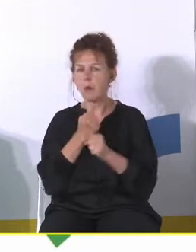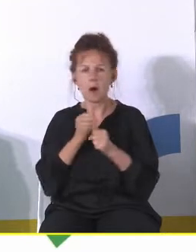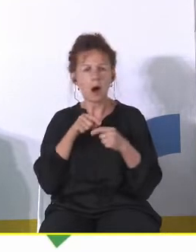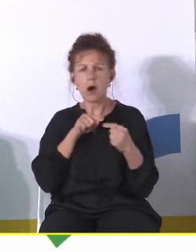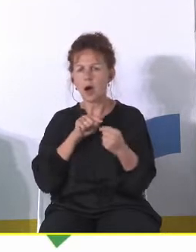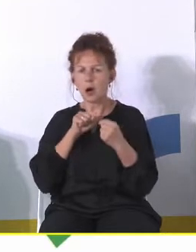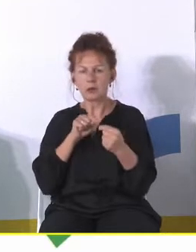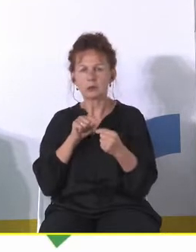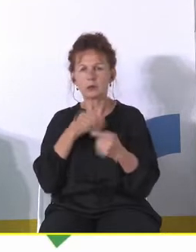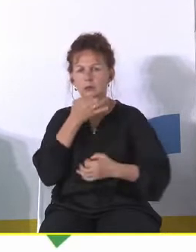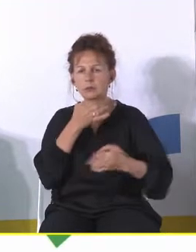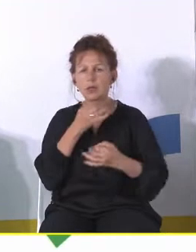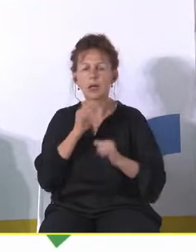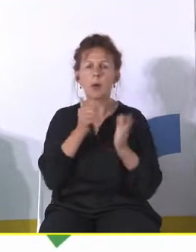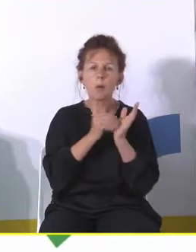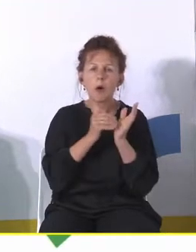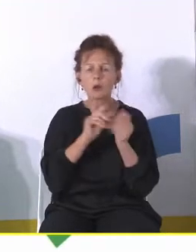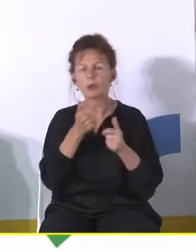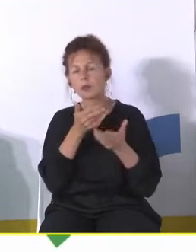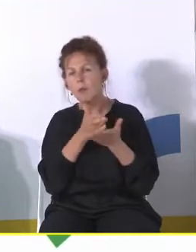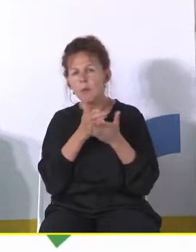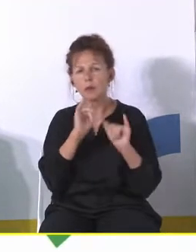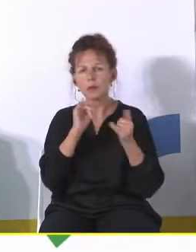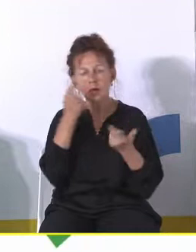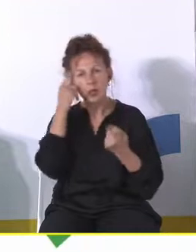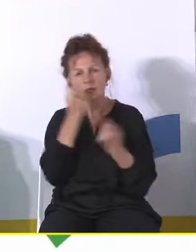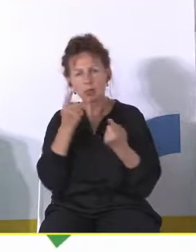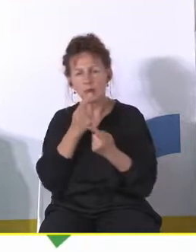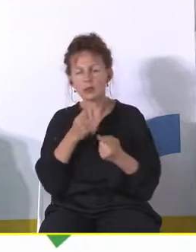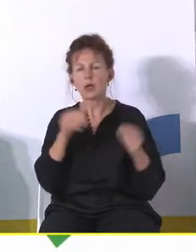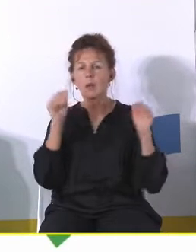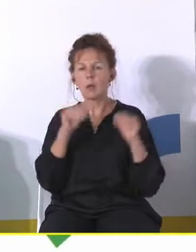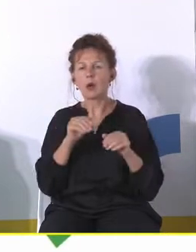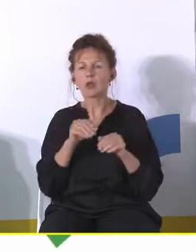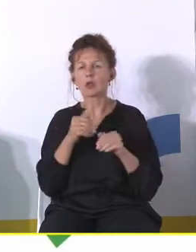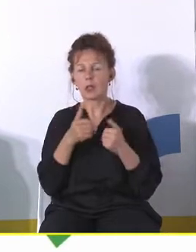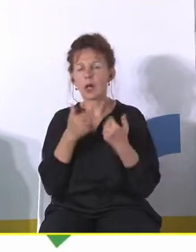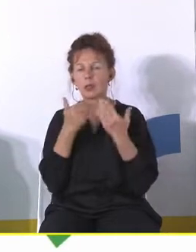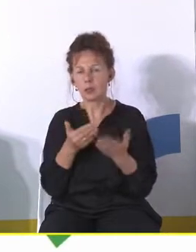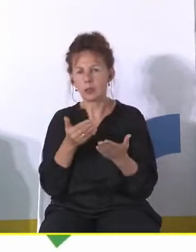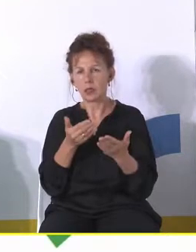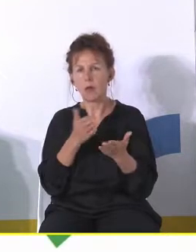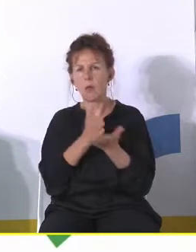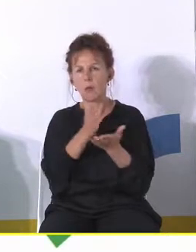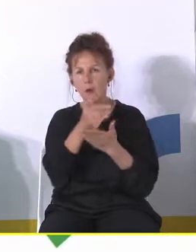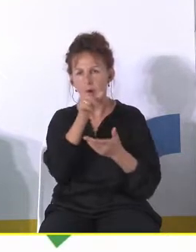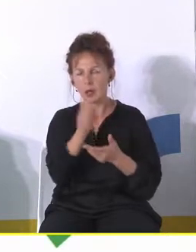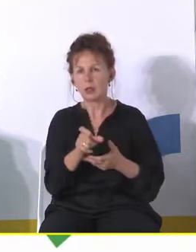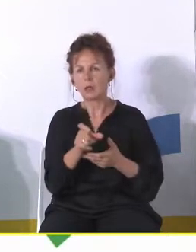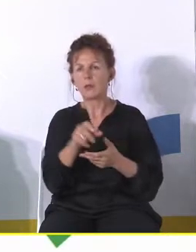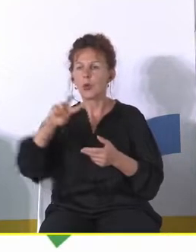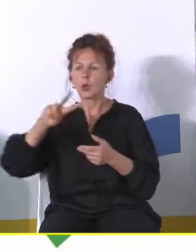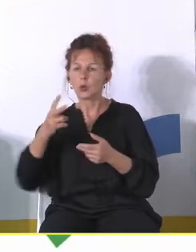ich zdiagnozowania i zastanowienia się, w jaki sposób można je zaadresować i na nie odpowiedzieć. Druga